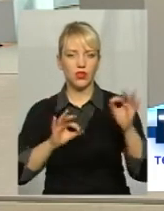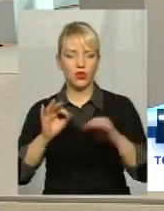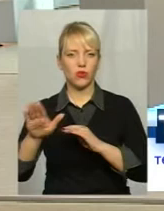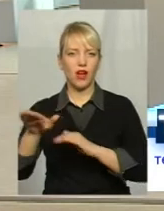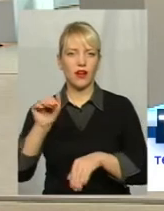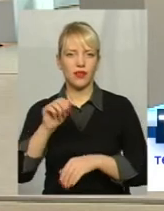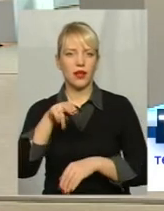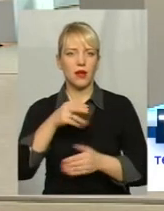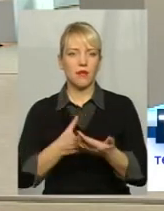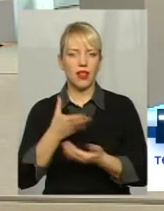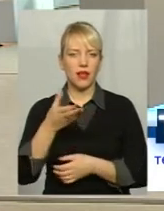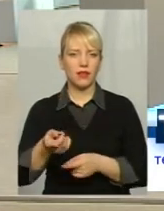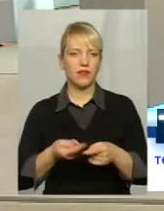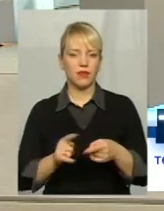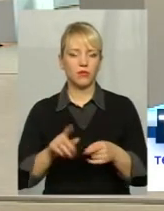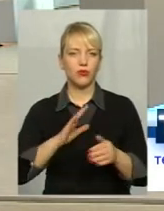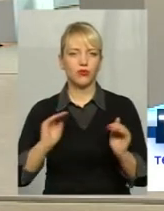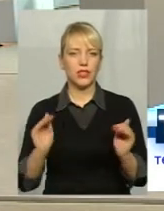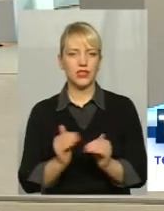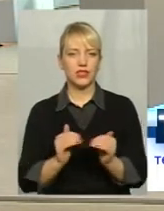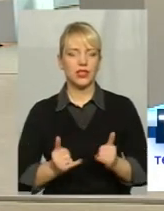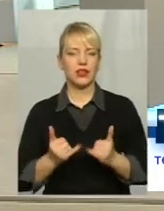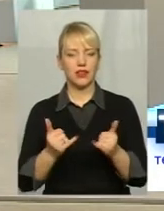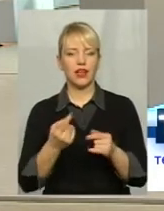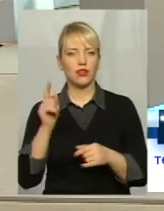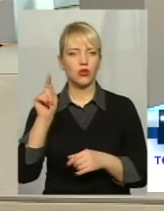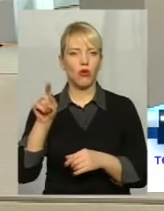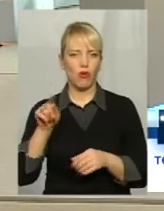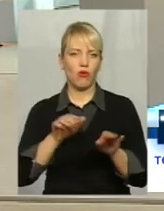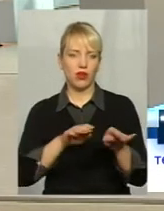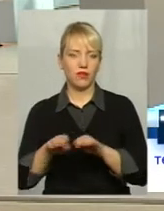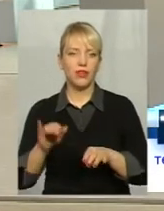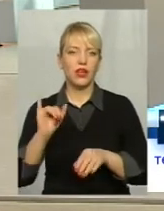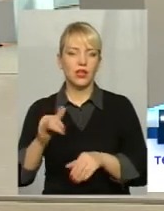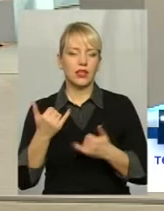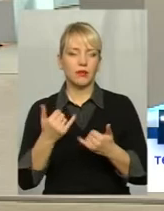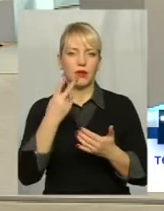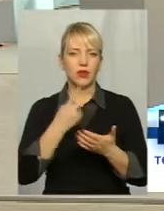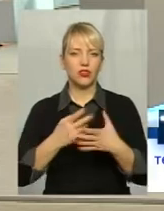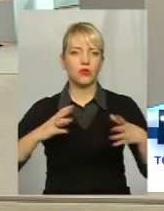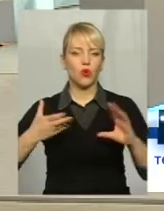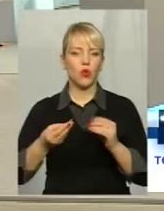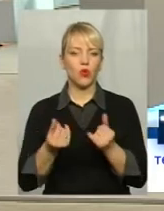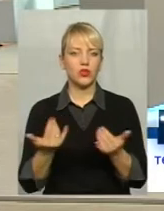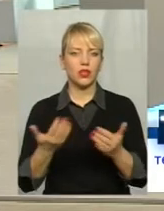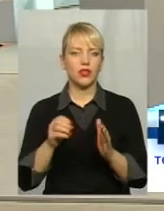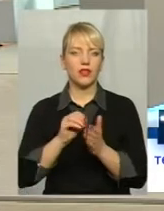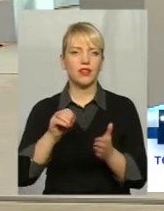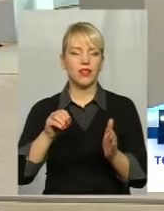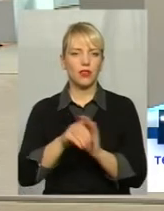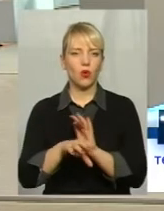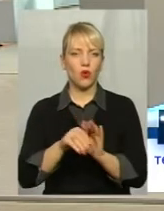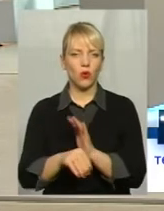Він був низький для рівня того Ми сьогодні бачимо результат коштів, які надходять в місцевий бюджет Разом з тим,